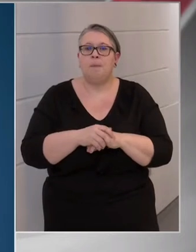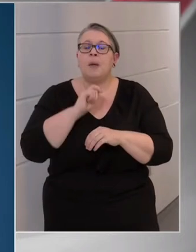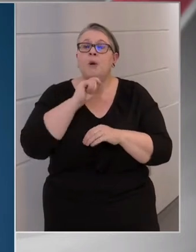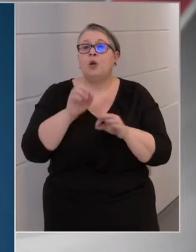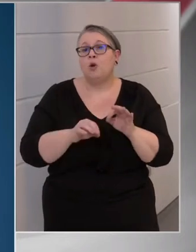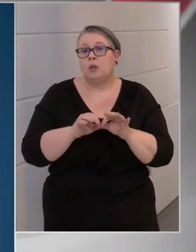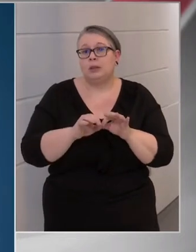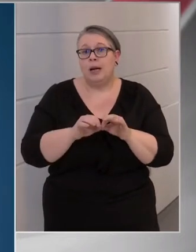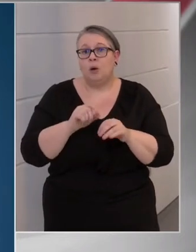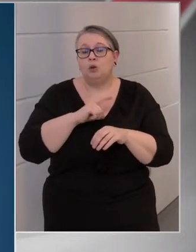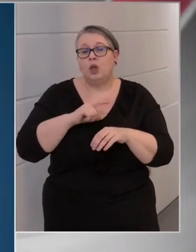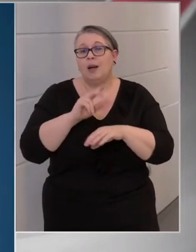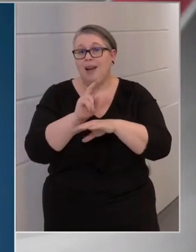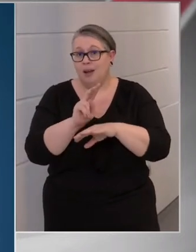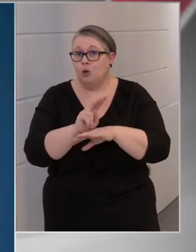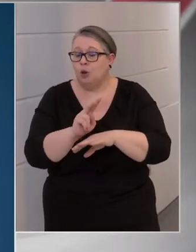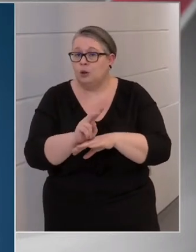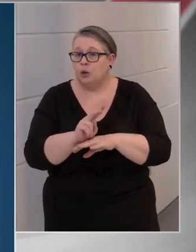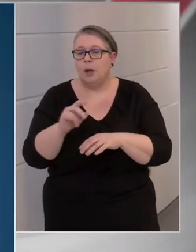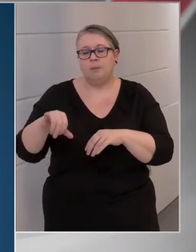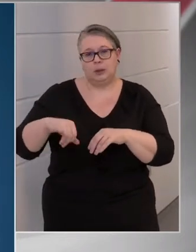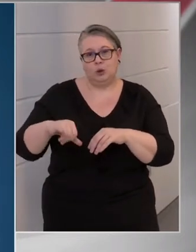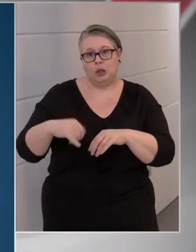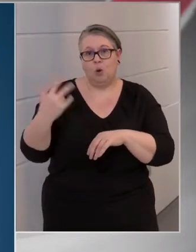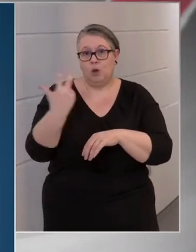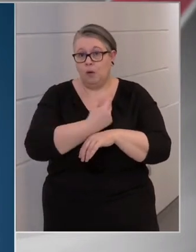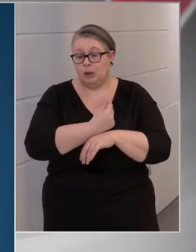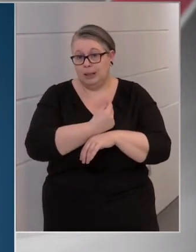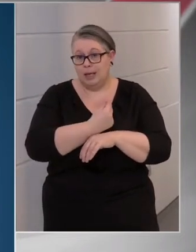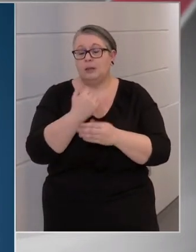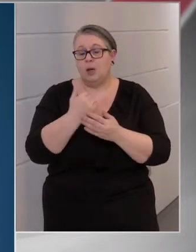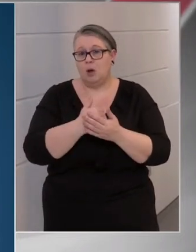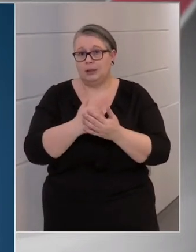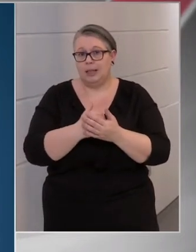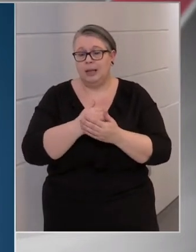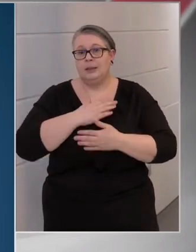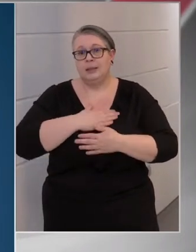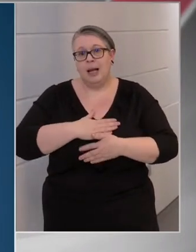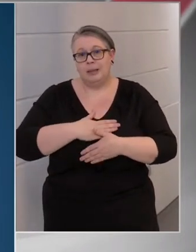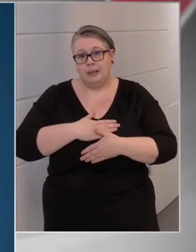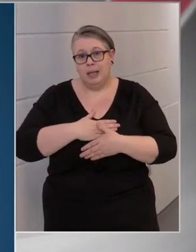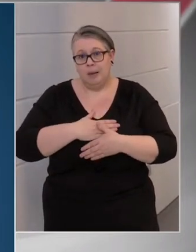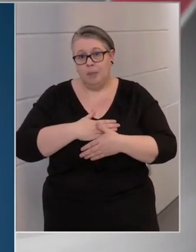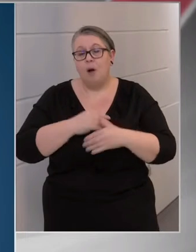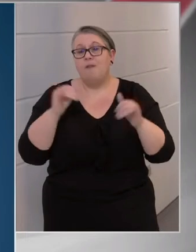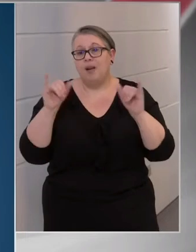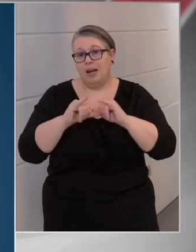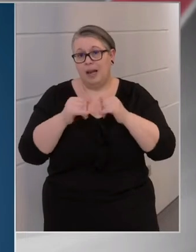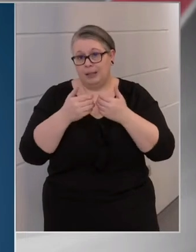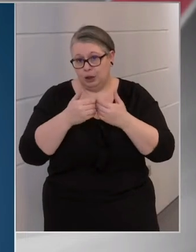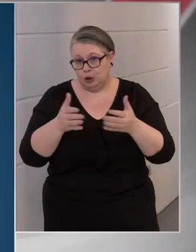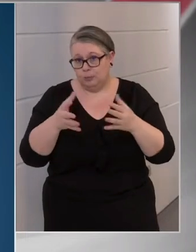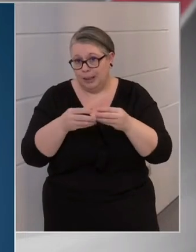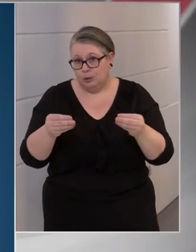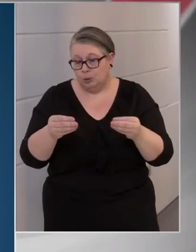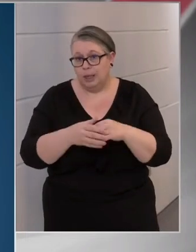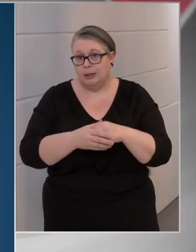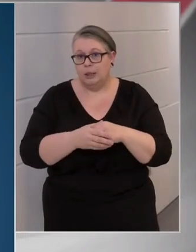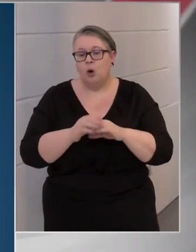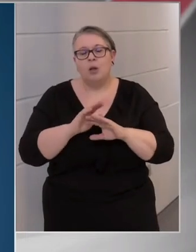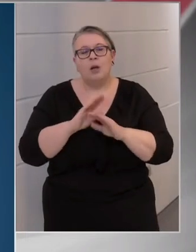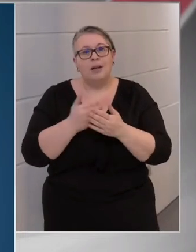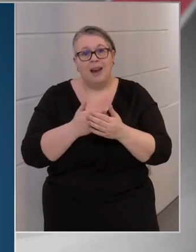Magyarország csak ellenőrzött és biztonságos vakcinákkal old. Szeretném eloszlatni azt a féreértést, hogy ne